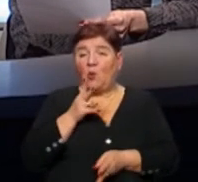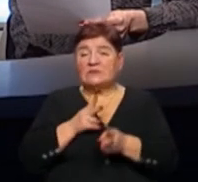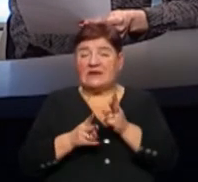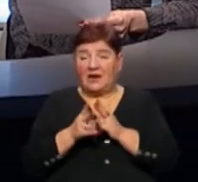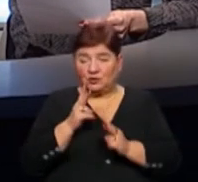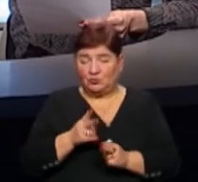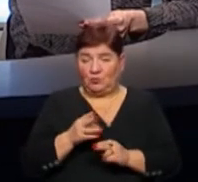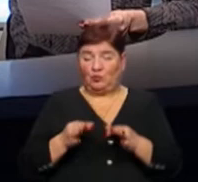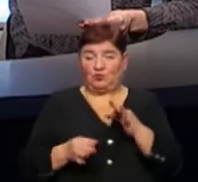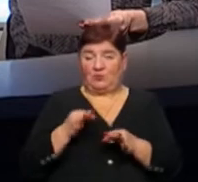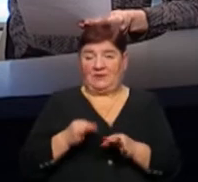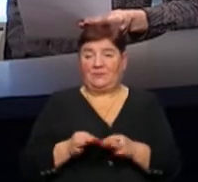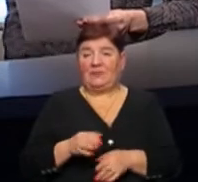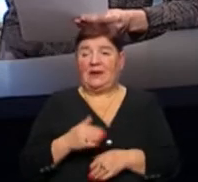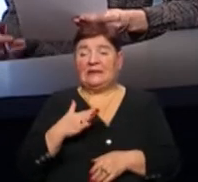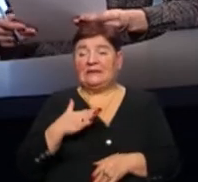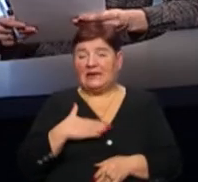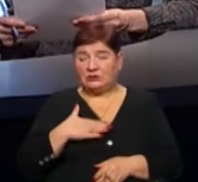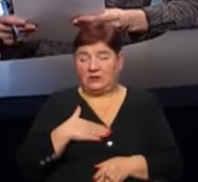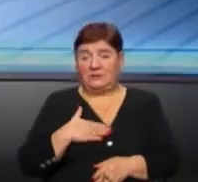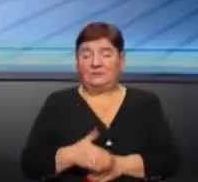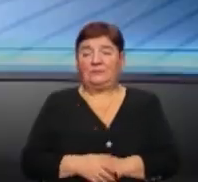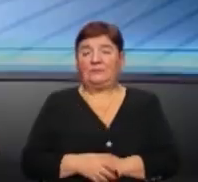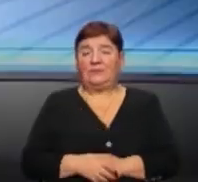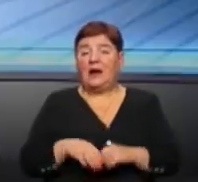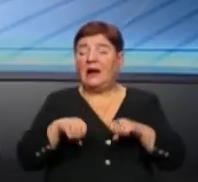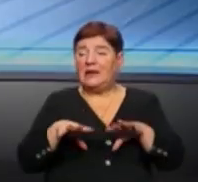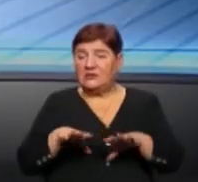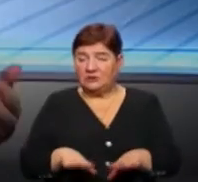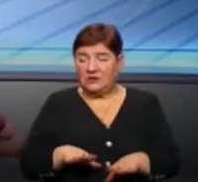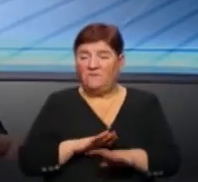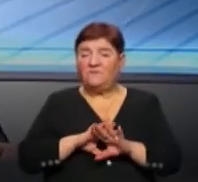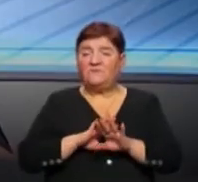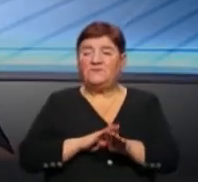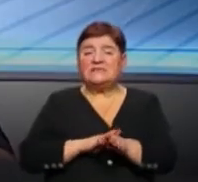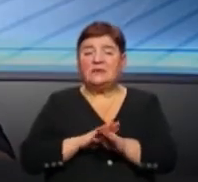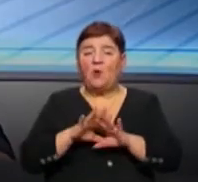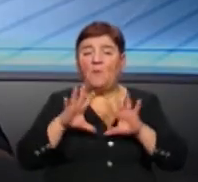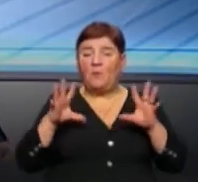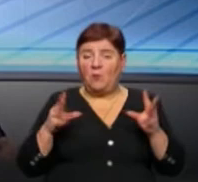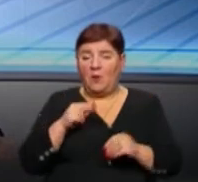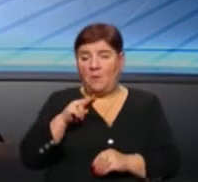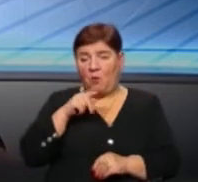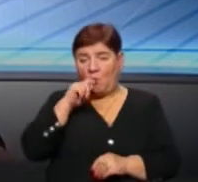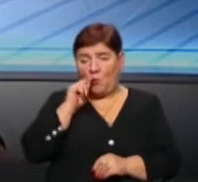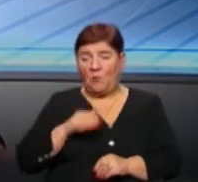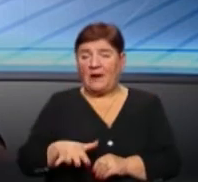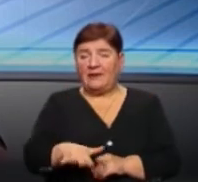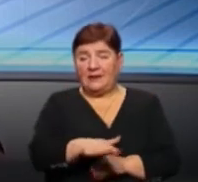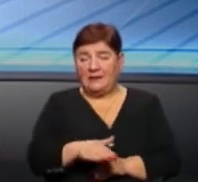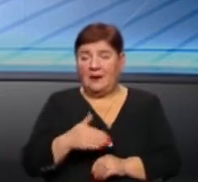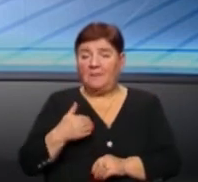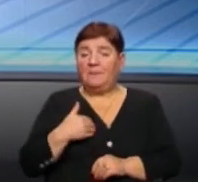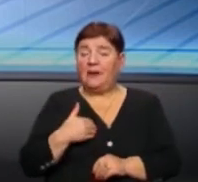наших рішень в цілому по Україні. Дуже багато ми